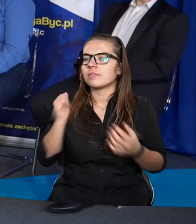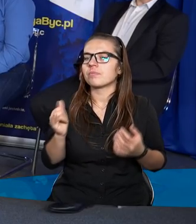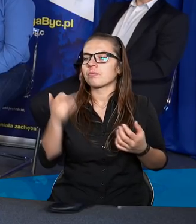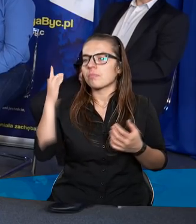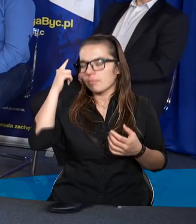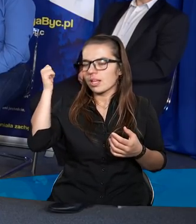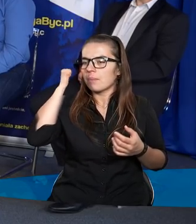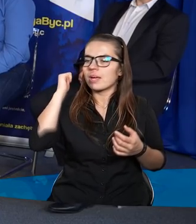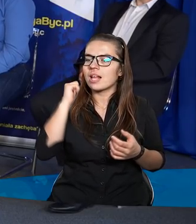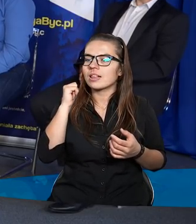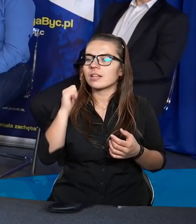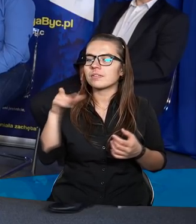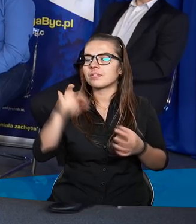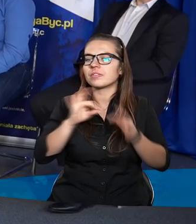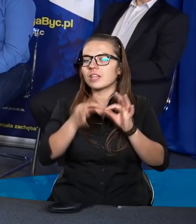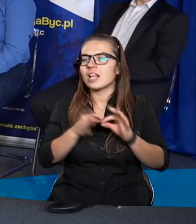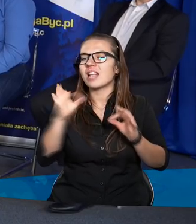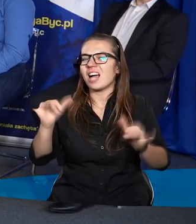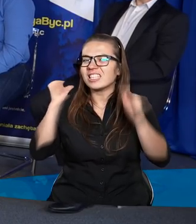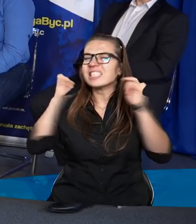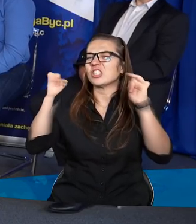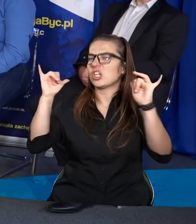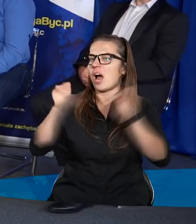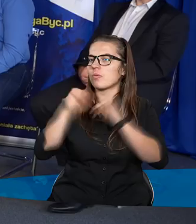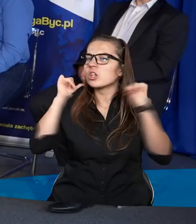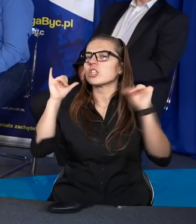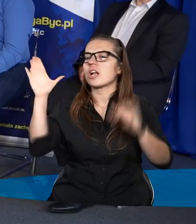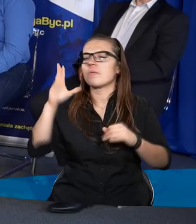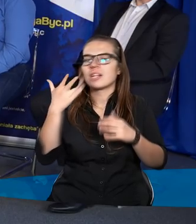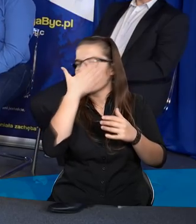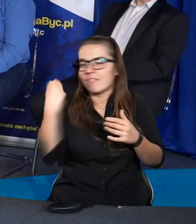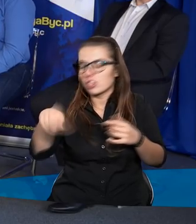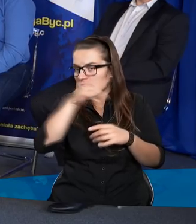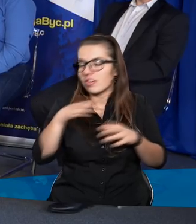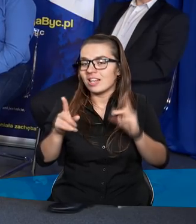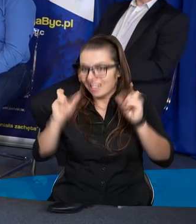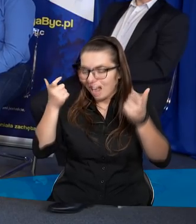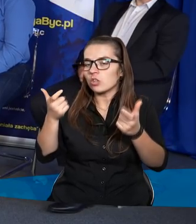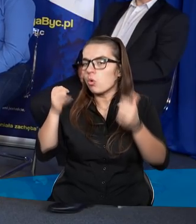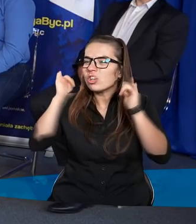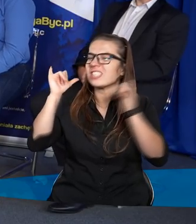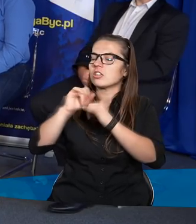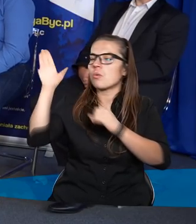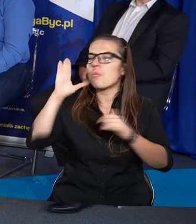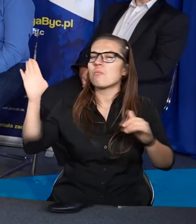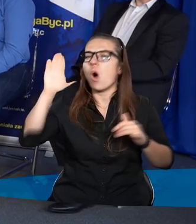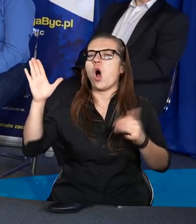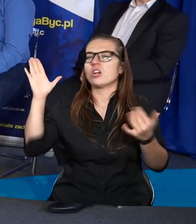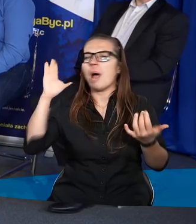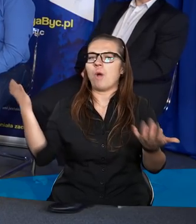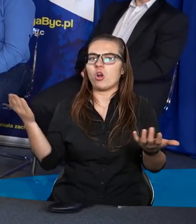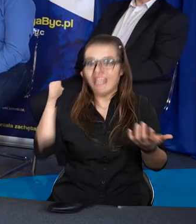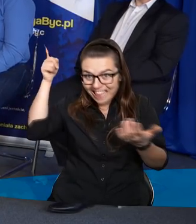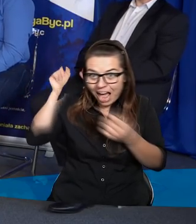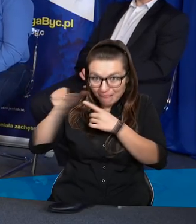i pamiętam, nawet tak krzyczałem do Boga. Nie wiem, czy zdarzyło wam się kiedyś, ale krzyczałem do Boga. Mówiłem, Boże, jesteś tam,